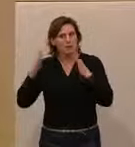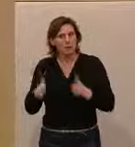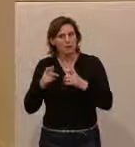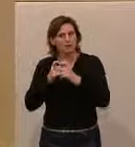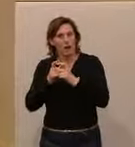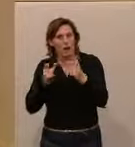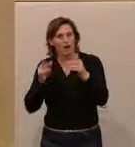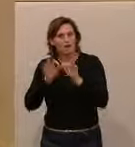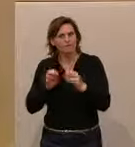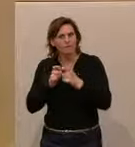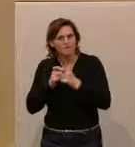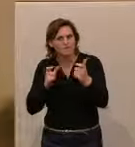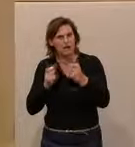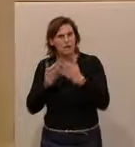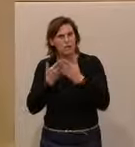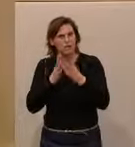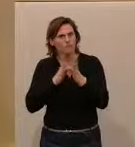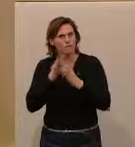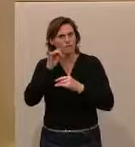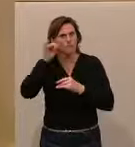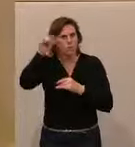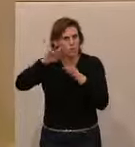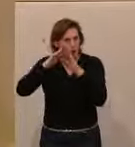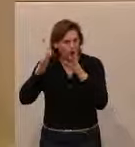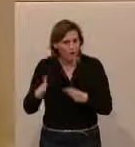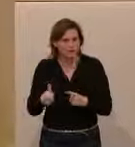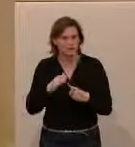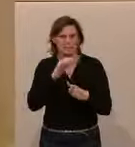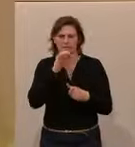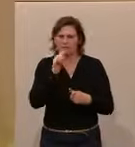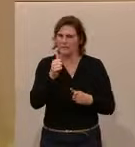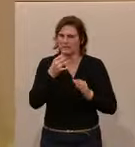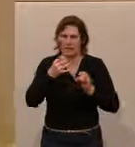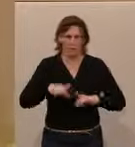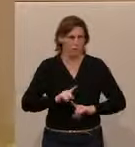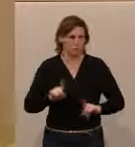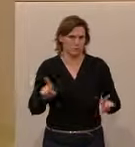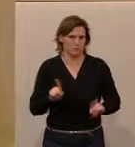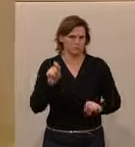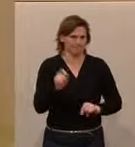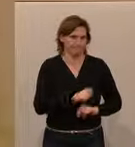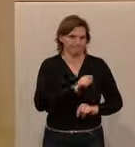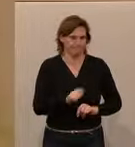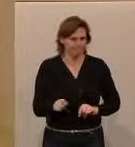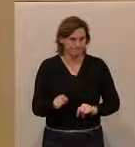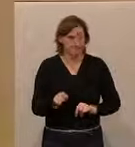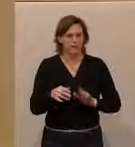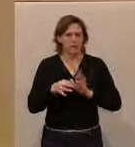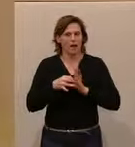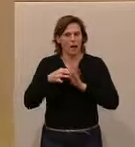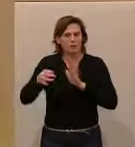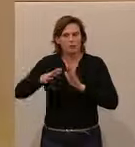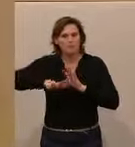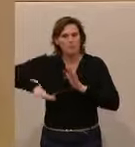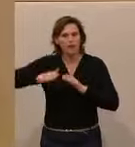Festzelten, öffentlichen Verkehrsmitteln, Flughäfen und so weiter nicht erlaubt. Ausgenommen sind Bereiche der